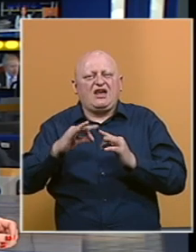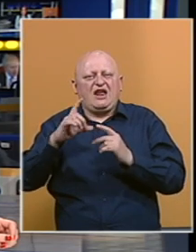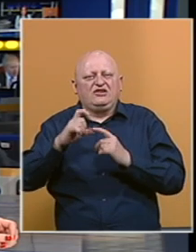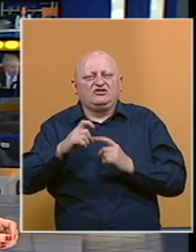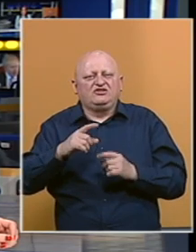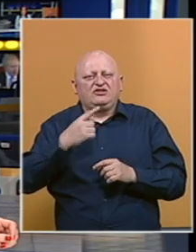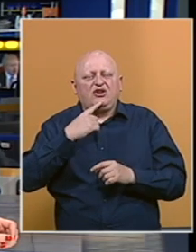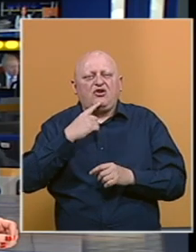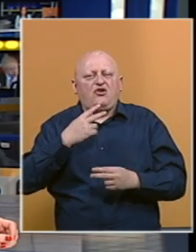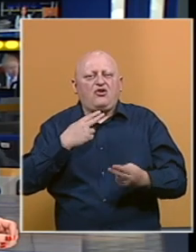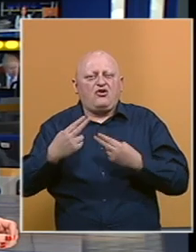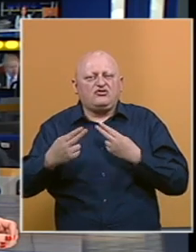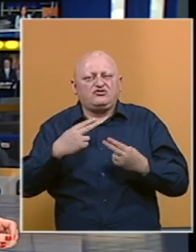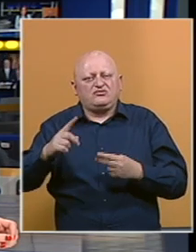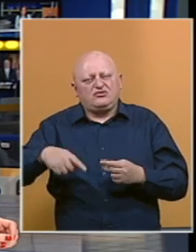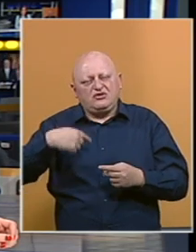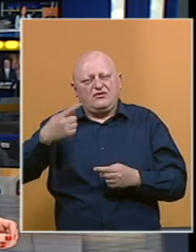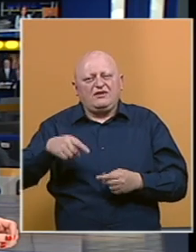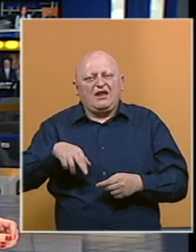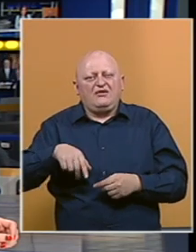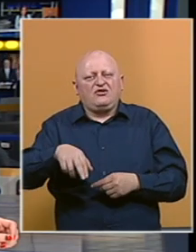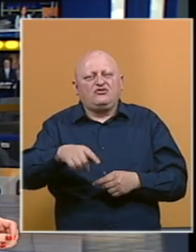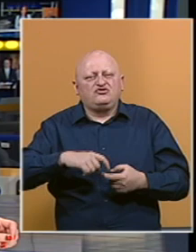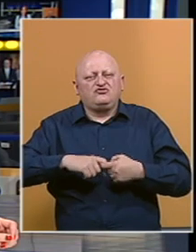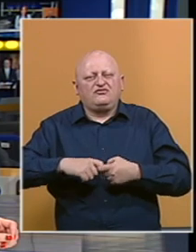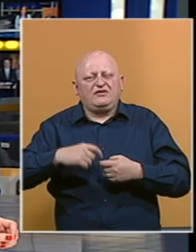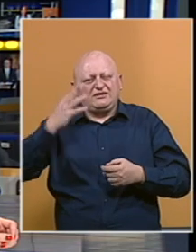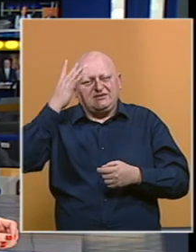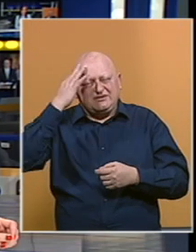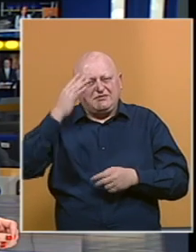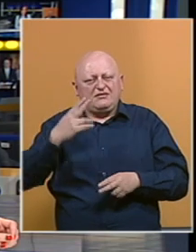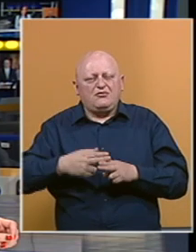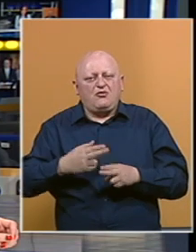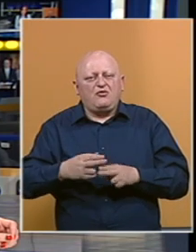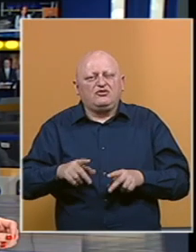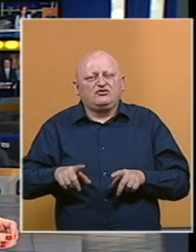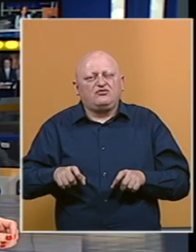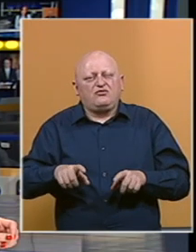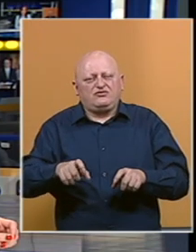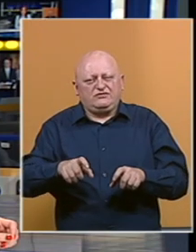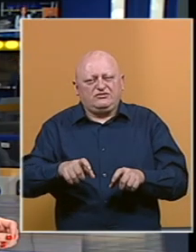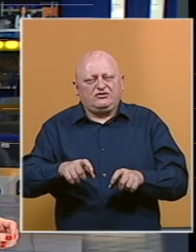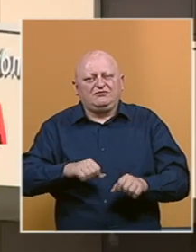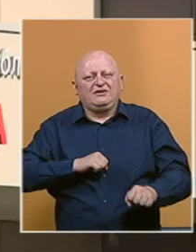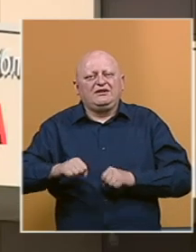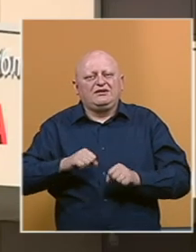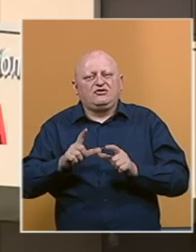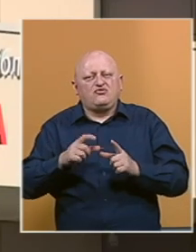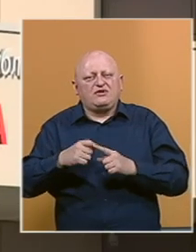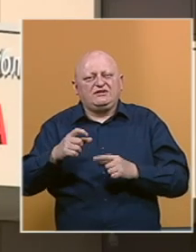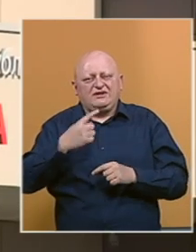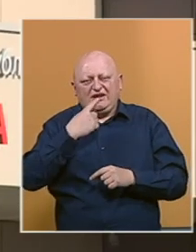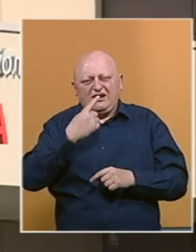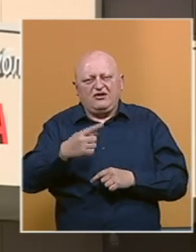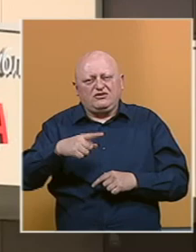zaštite Alena Šeranića na kojem su dogovoreni naredni koraci u vezi sa zbrinjavanjem zaraženih koronavirusom. Direktor